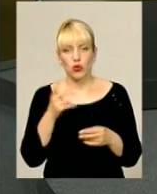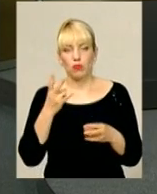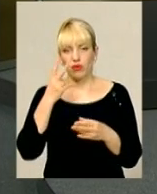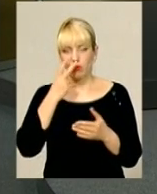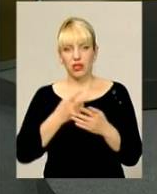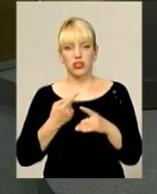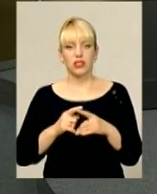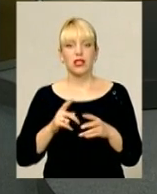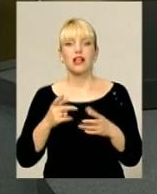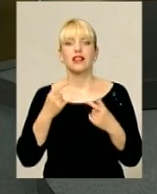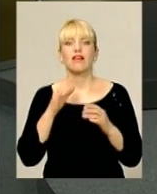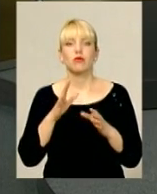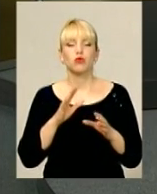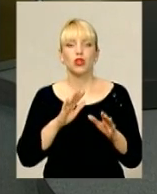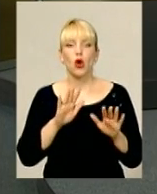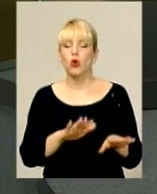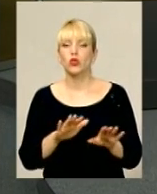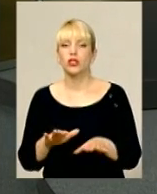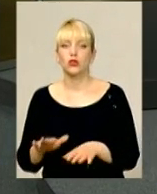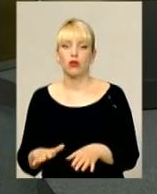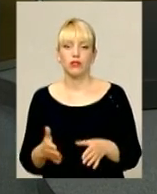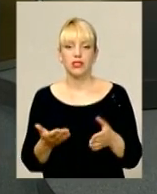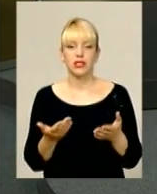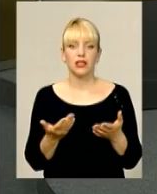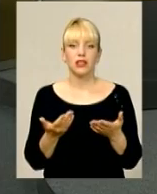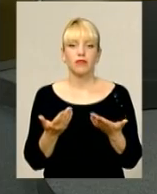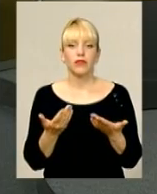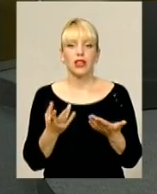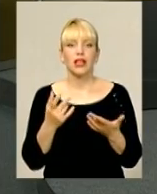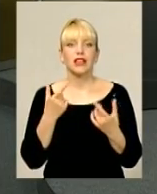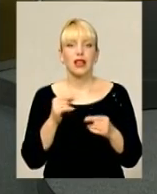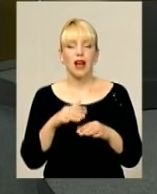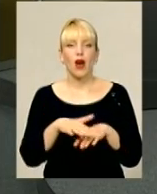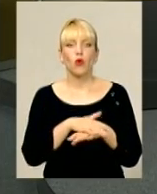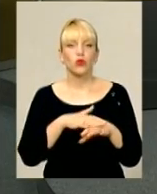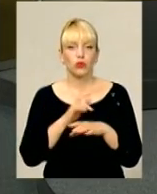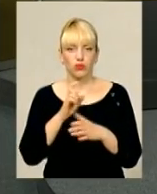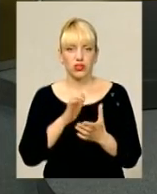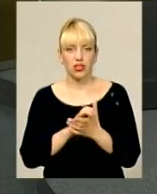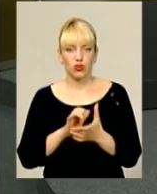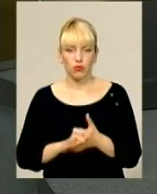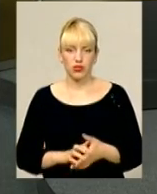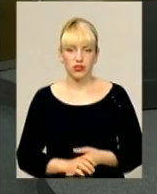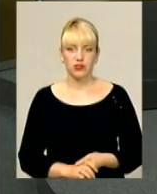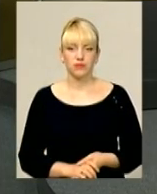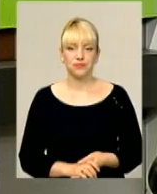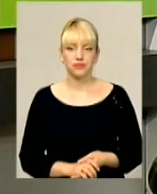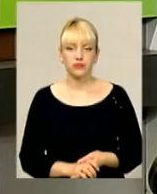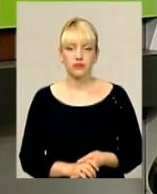цей бренд? Де він буде розташовуватися? Яким чином аудиторія буде з ним ознайомлюватися? Насправді,